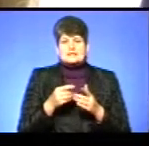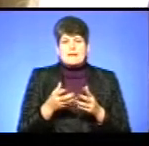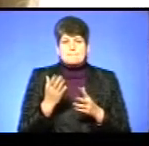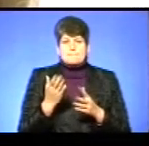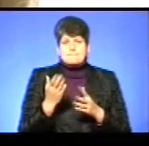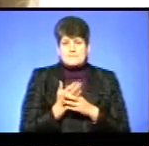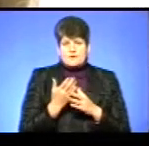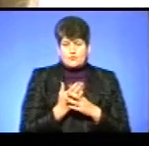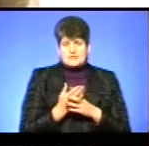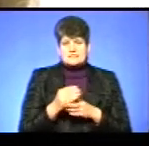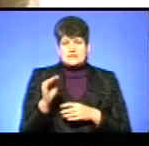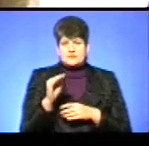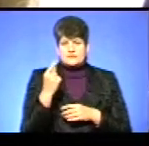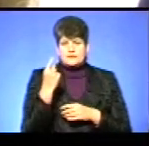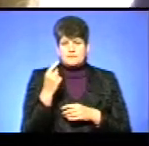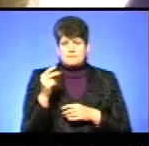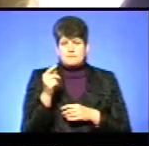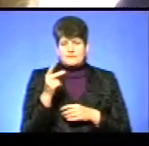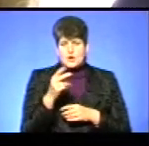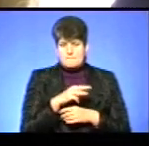жовтень в розмірі півтора мільйона.